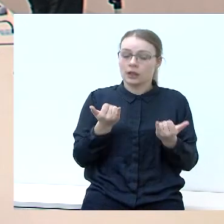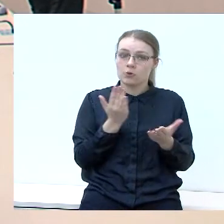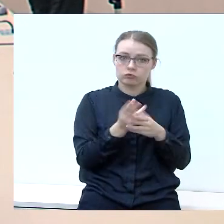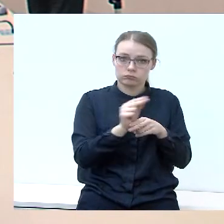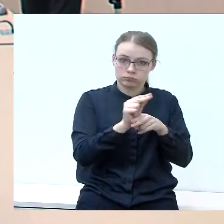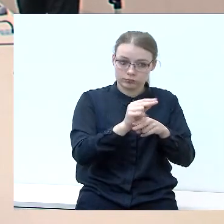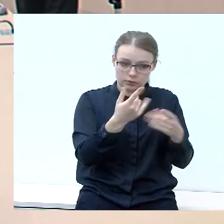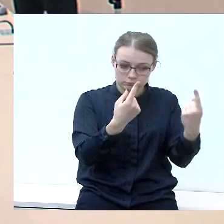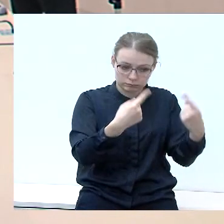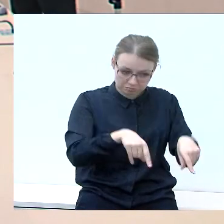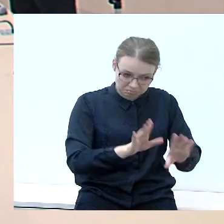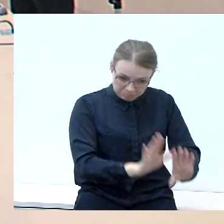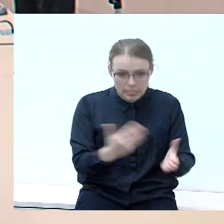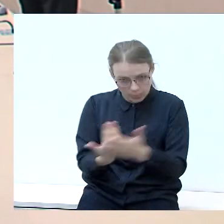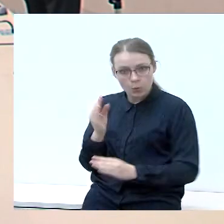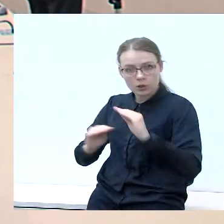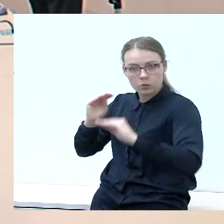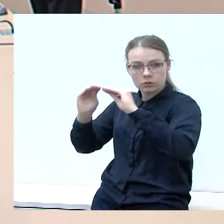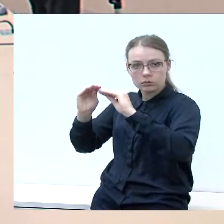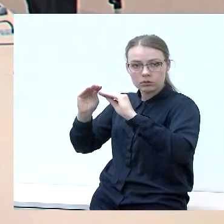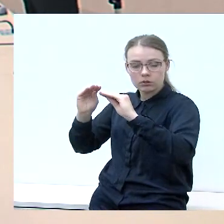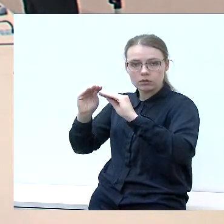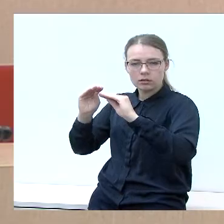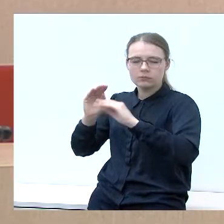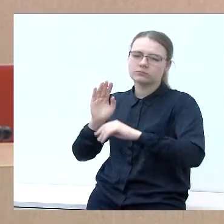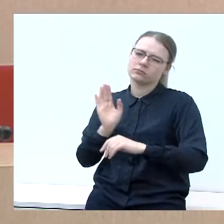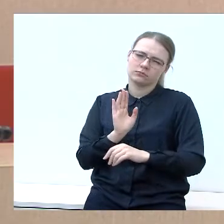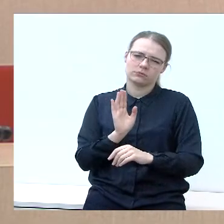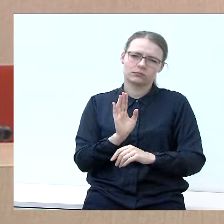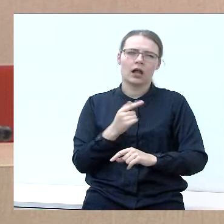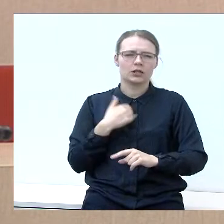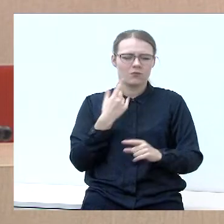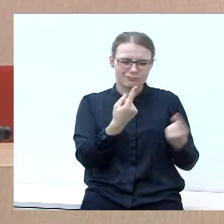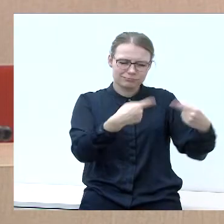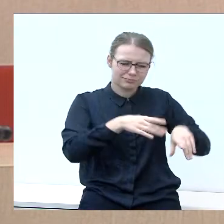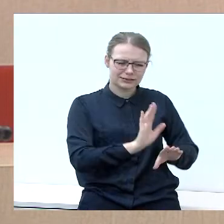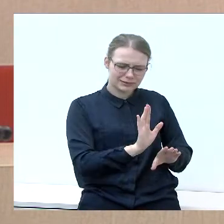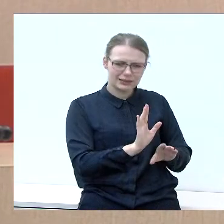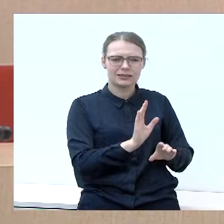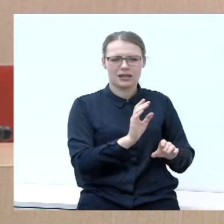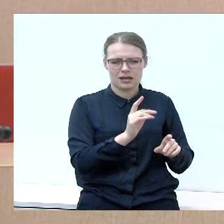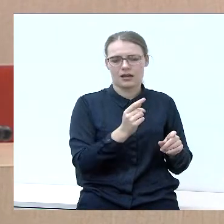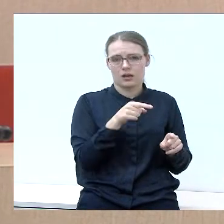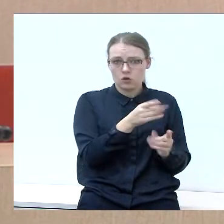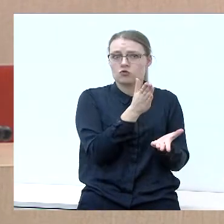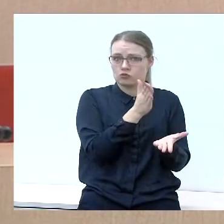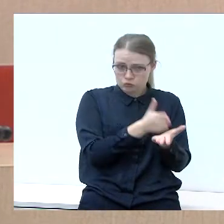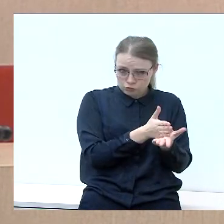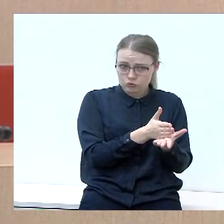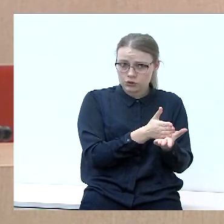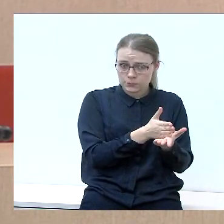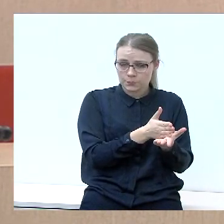tą apliaisti ir kurti naują? Nemanau, kad ten mes galėtum ir turėtum jį apliaisti, kadangi jis yra, taip sakykim,